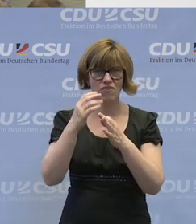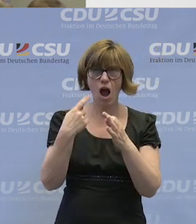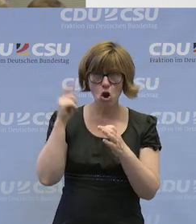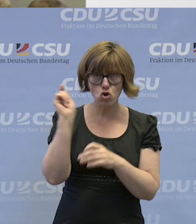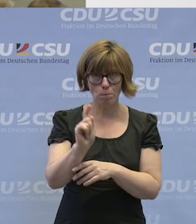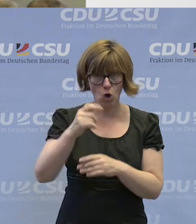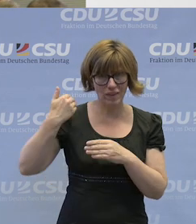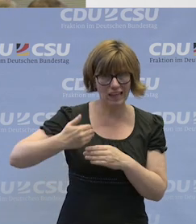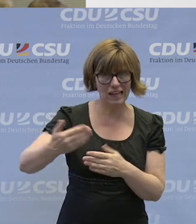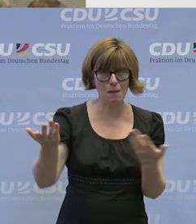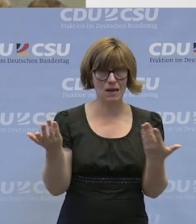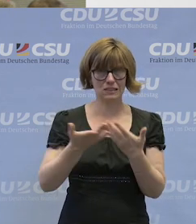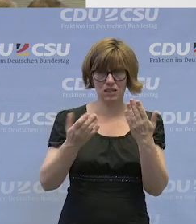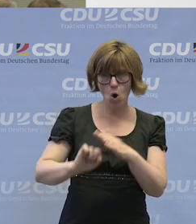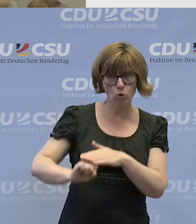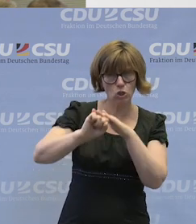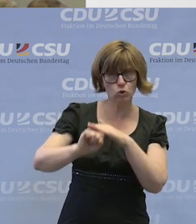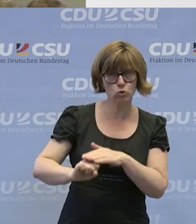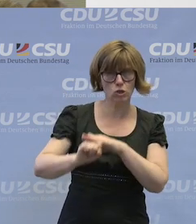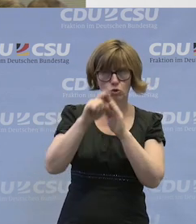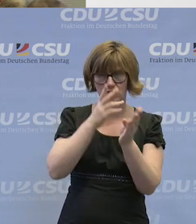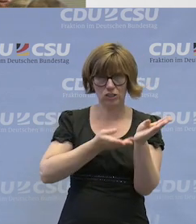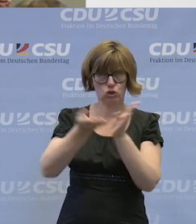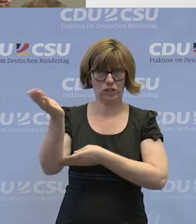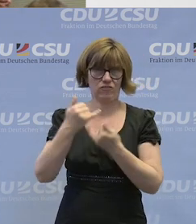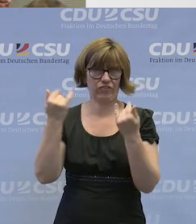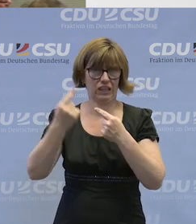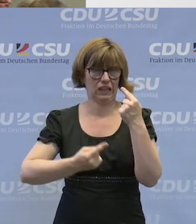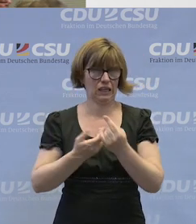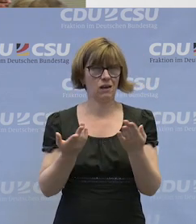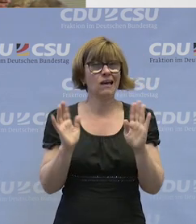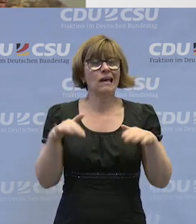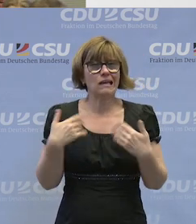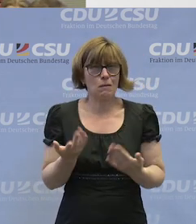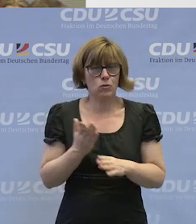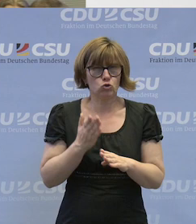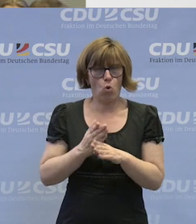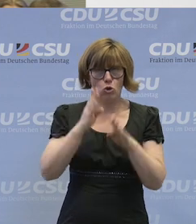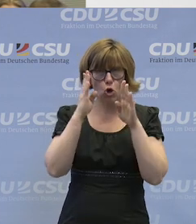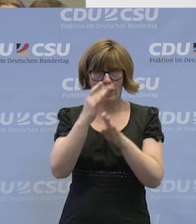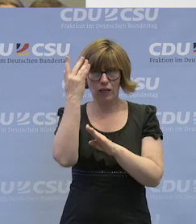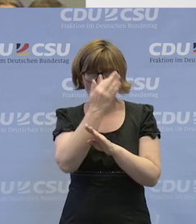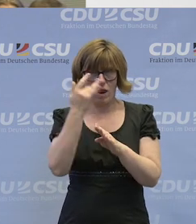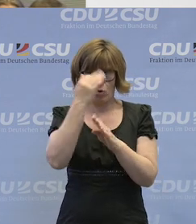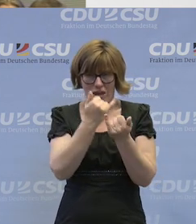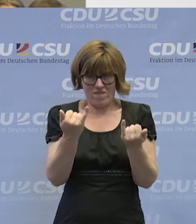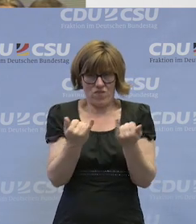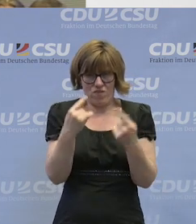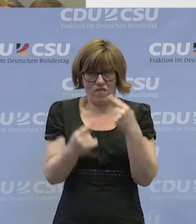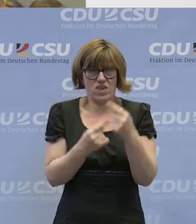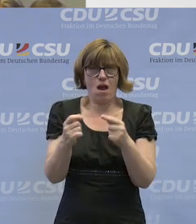ja dann auch regelmäßig und unterstützt sie uns, wenn es hier mal schiefläuft. Gibt es denn da schon konkrete Überlegungen, wie denn diese